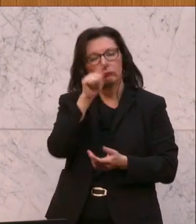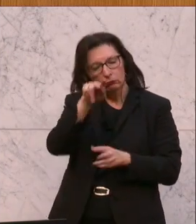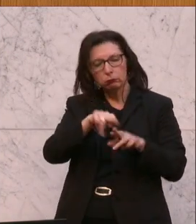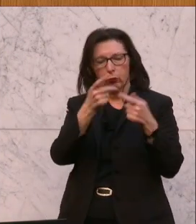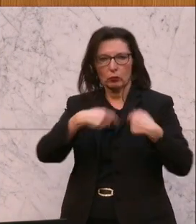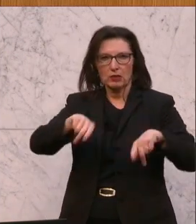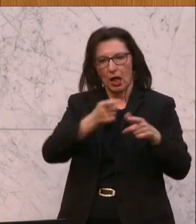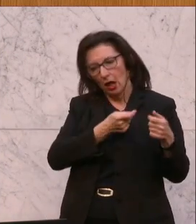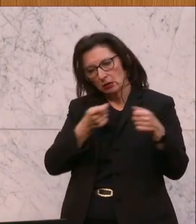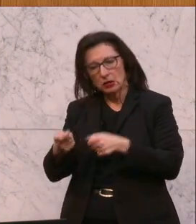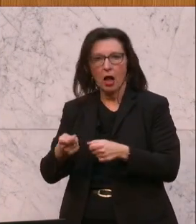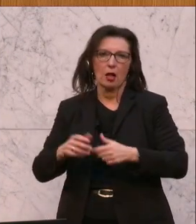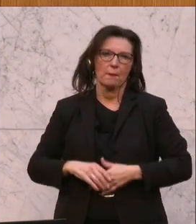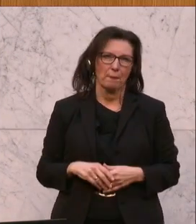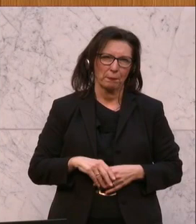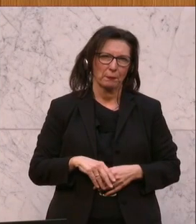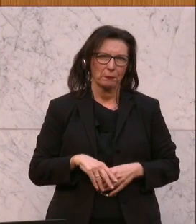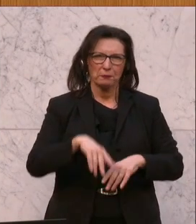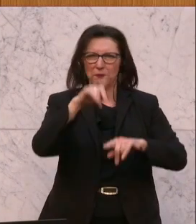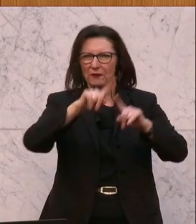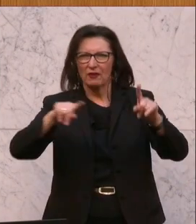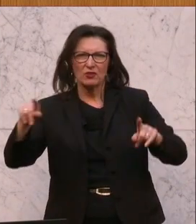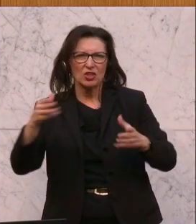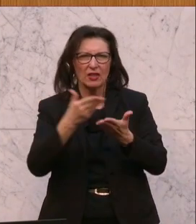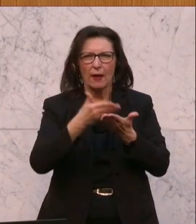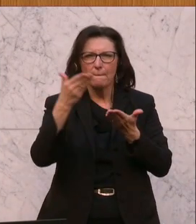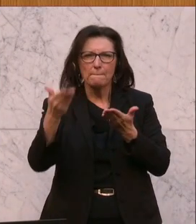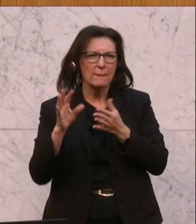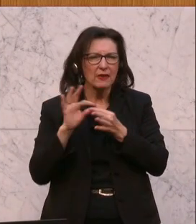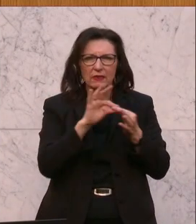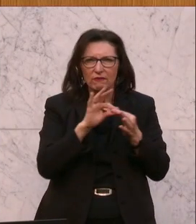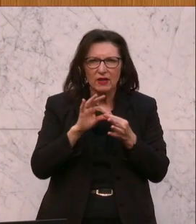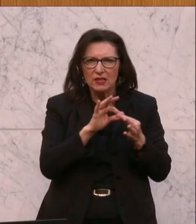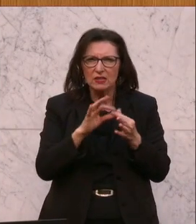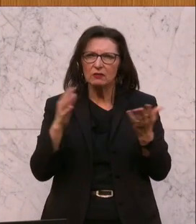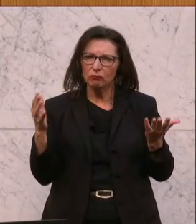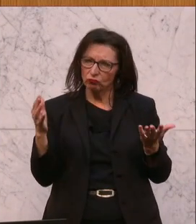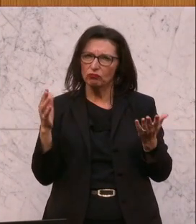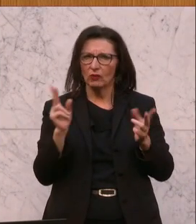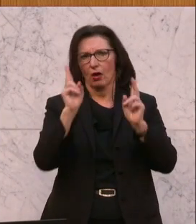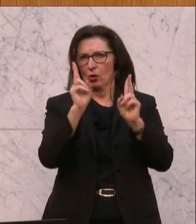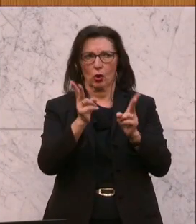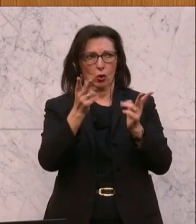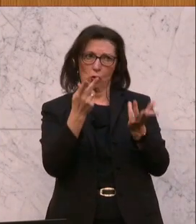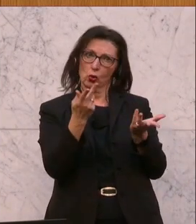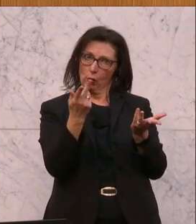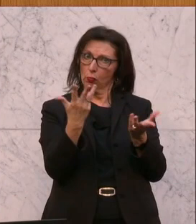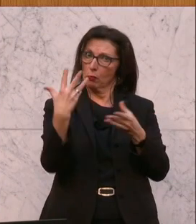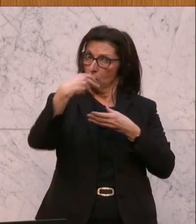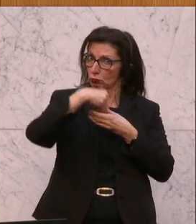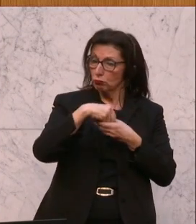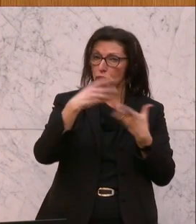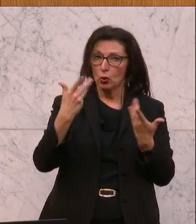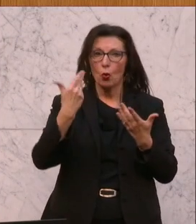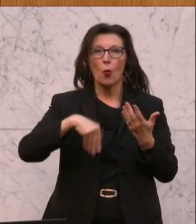die unterschiedlichen Mietverhältnisse Berücksichtigung finden und die Mehrkosten